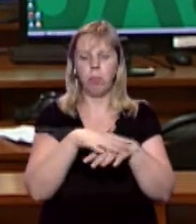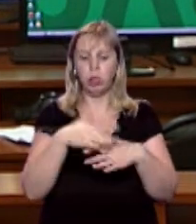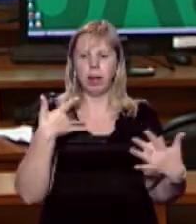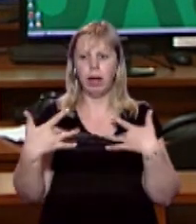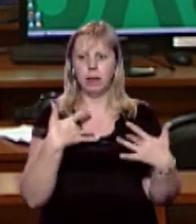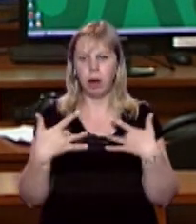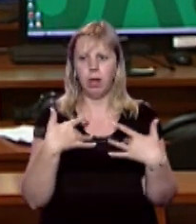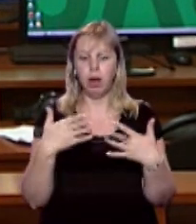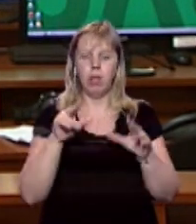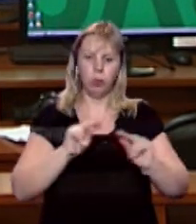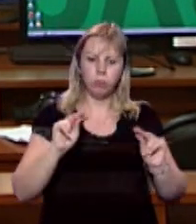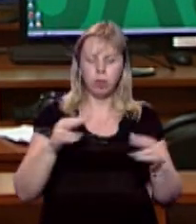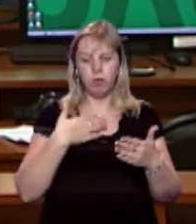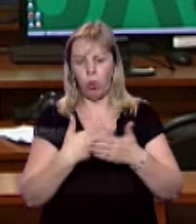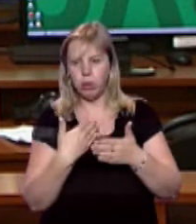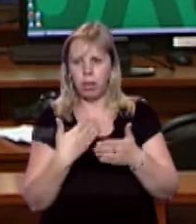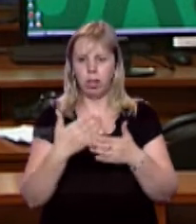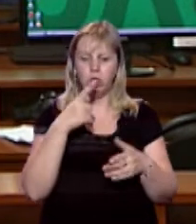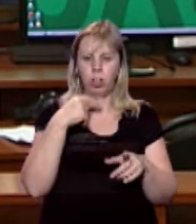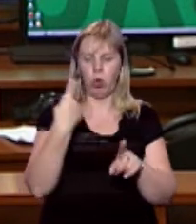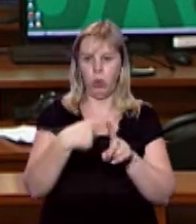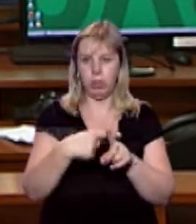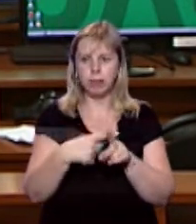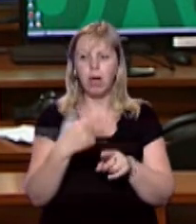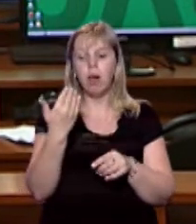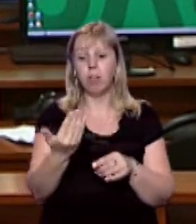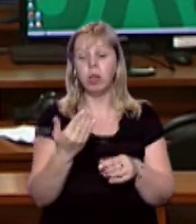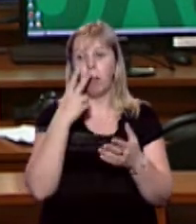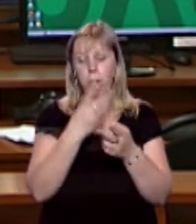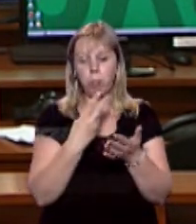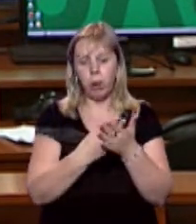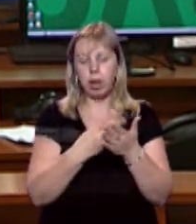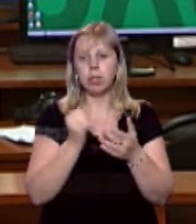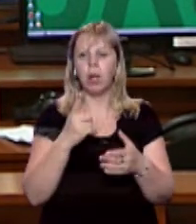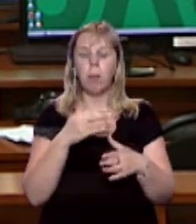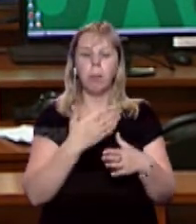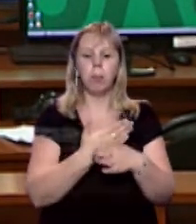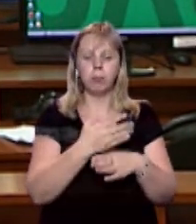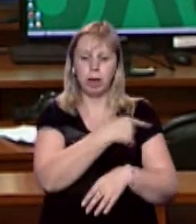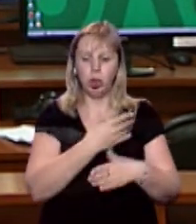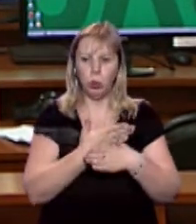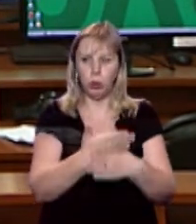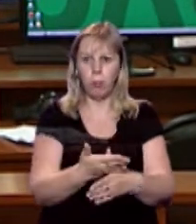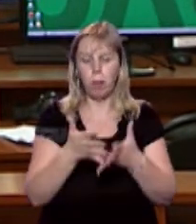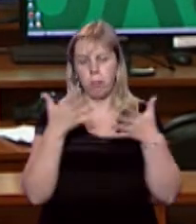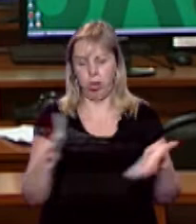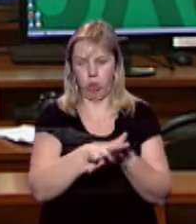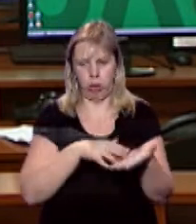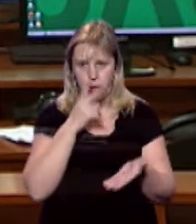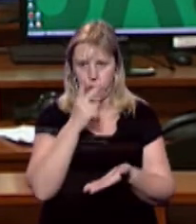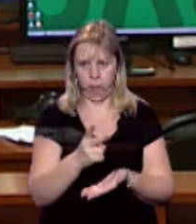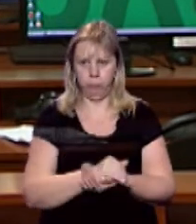театральні інструктори та волонтери товариства «Червоного Христа». Вони показували, як надавати домедичну допомогу. Більше в сюжеті